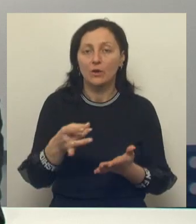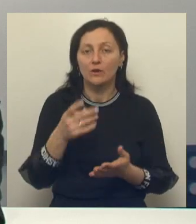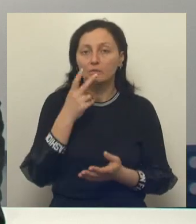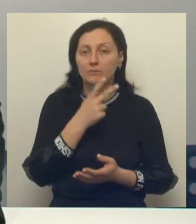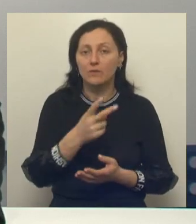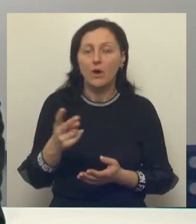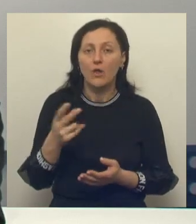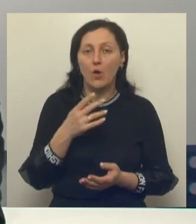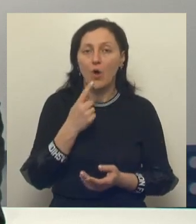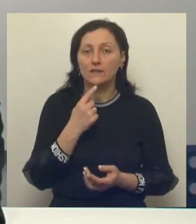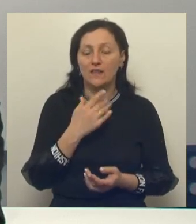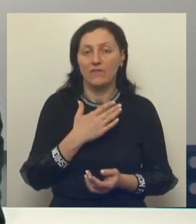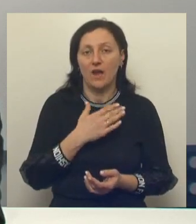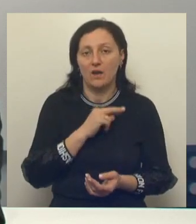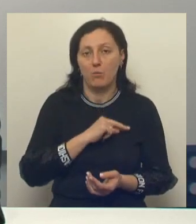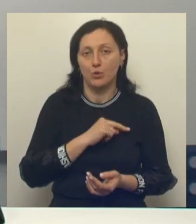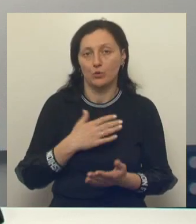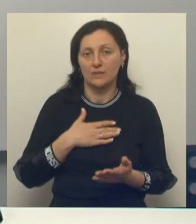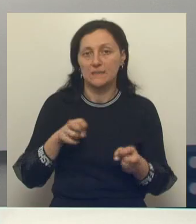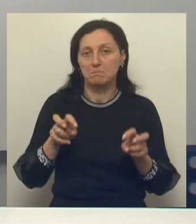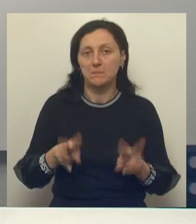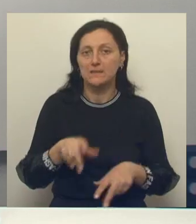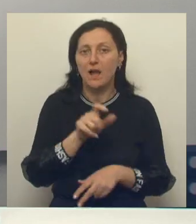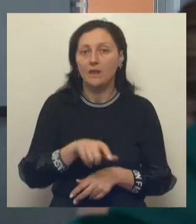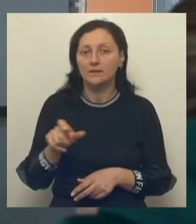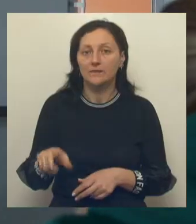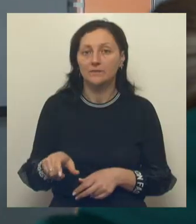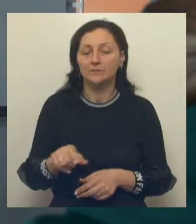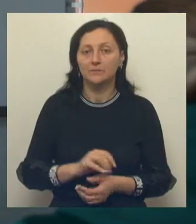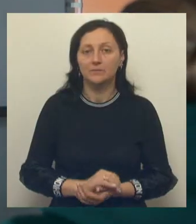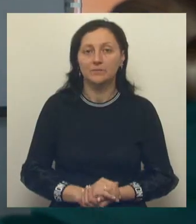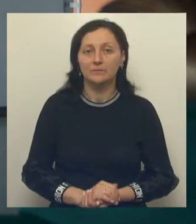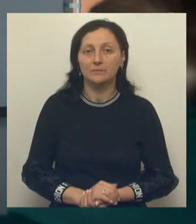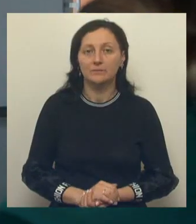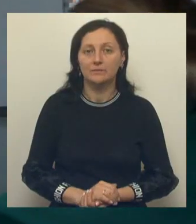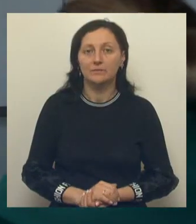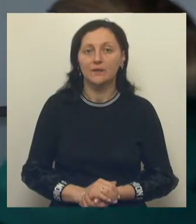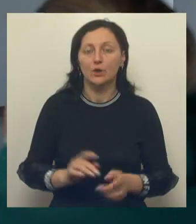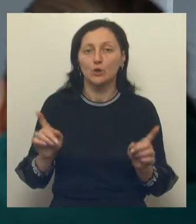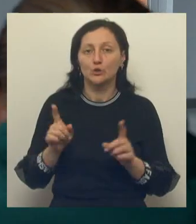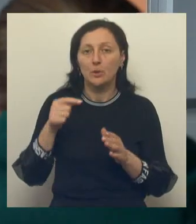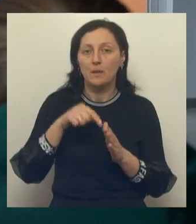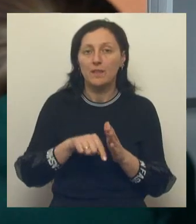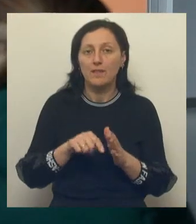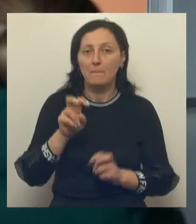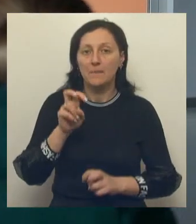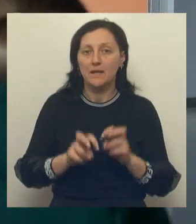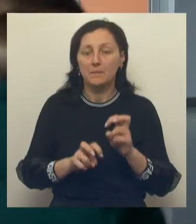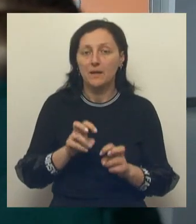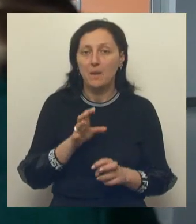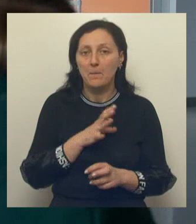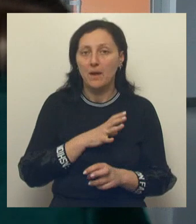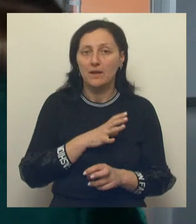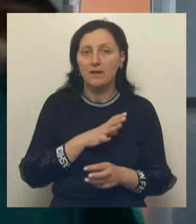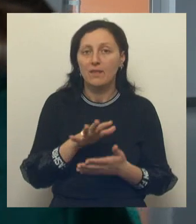работу наших специалистов. Сергей Черкашин с подробностями. Для того, чтобы на предприятии успешно тиражировались и реализовывались